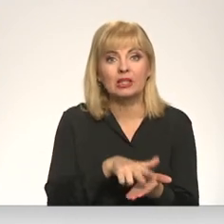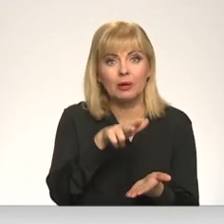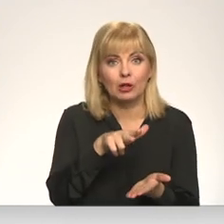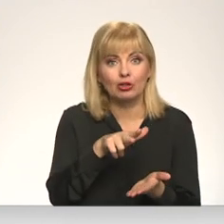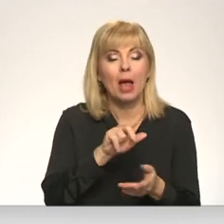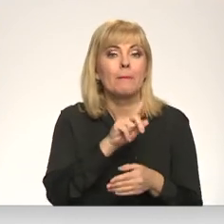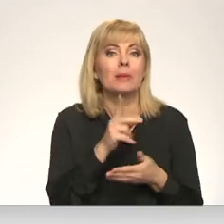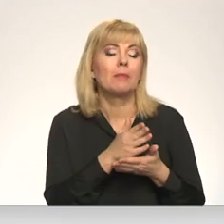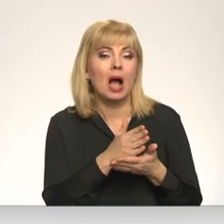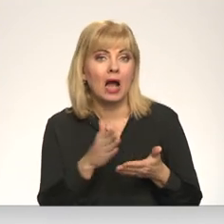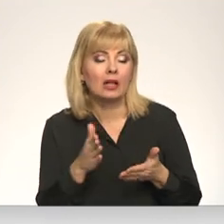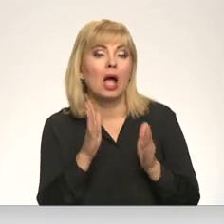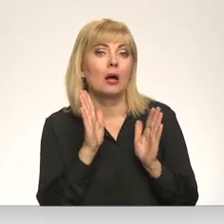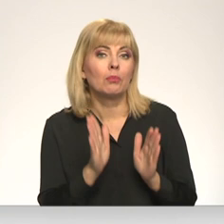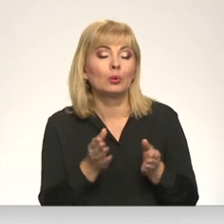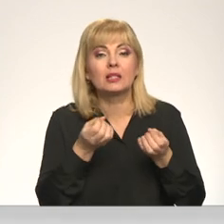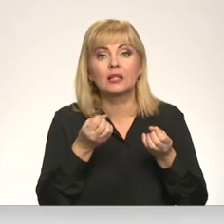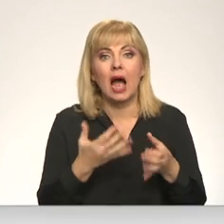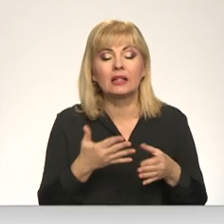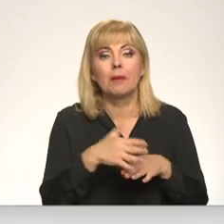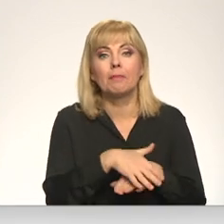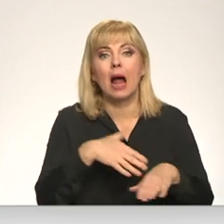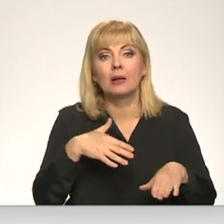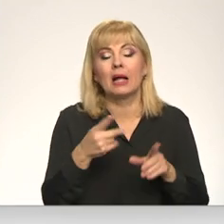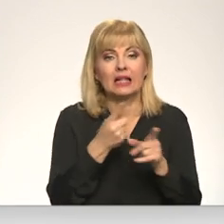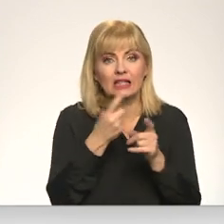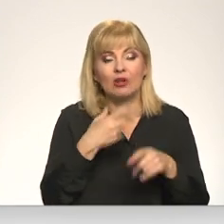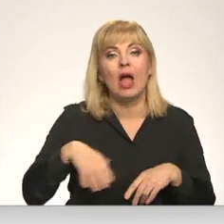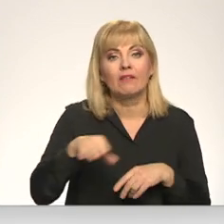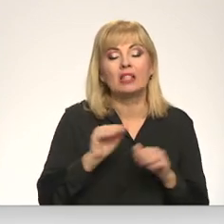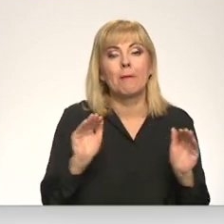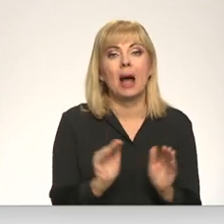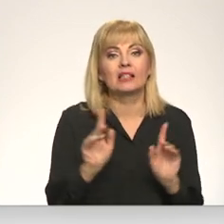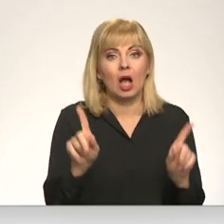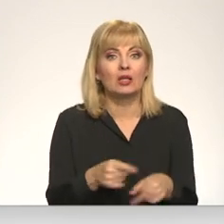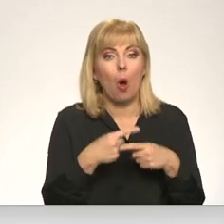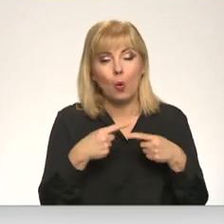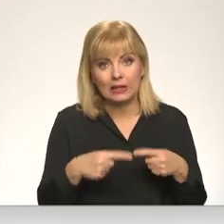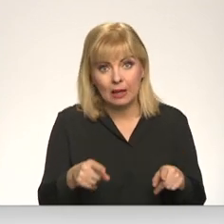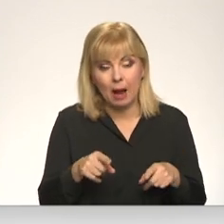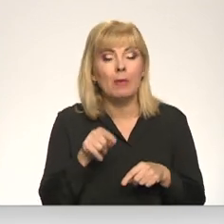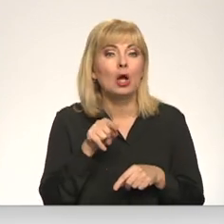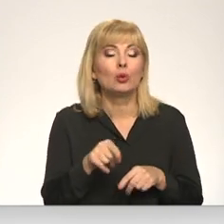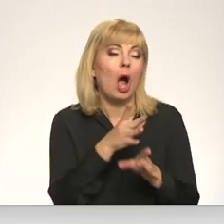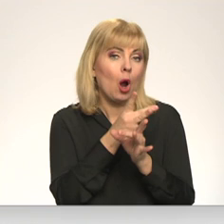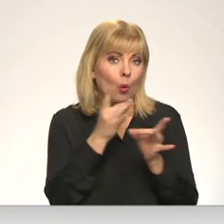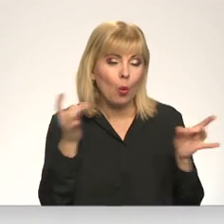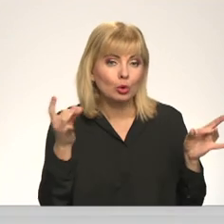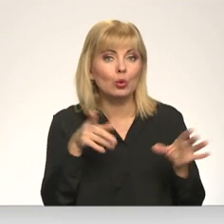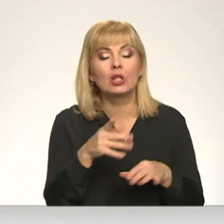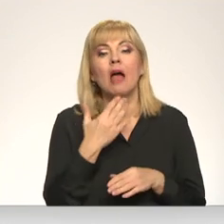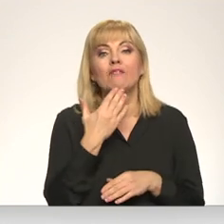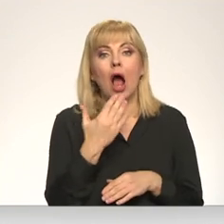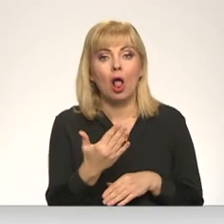pirmkārt būtu skaidra parlamentas ziņa visām mazāk tautībām, ka to kultūras un